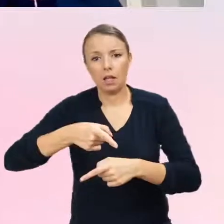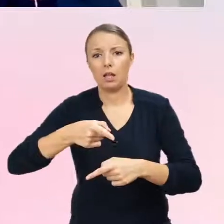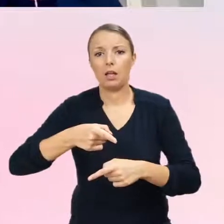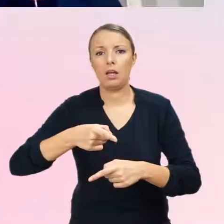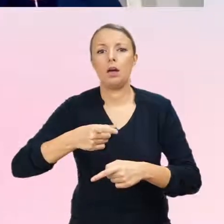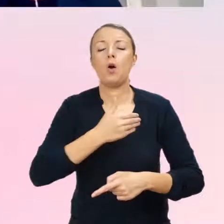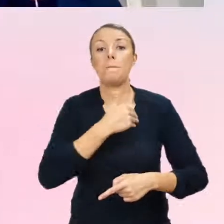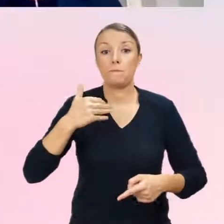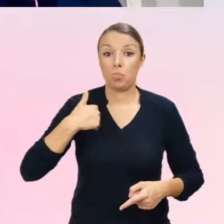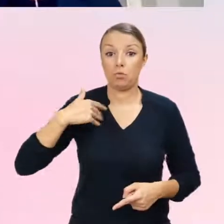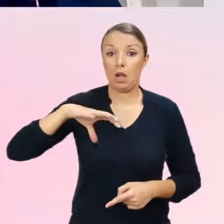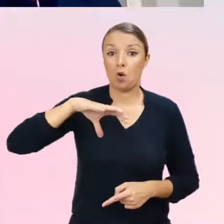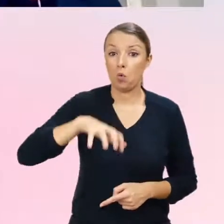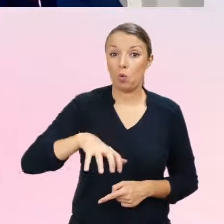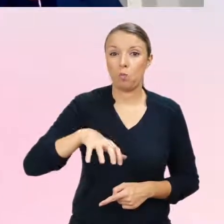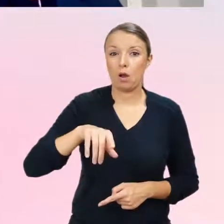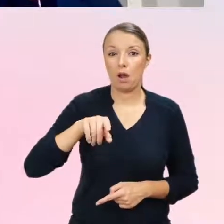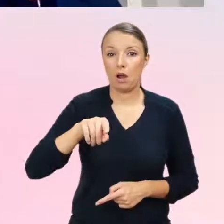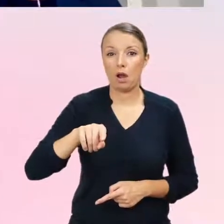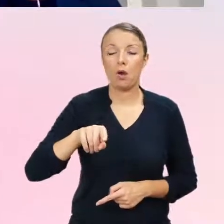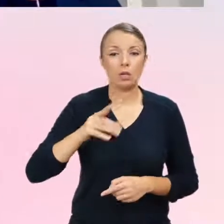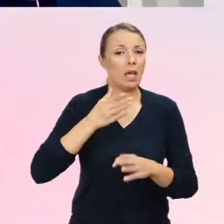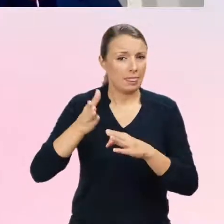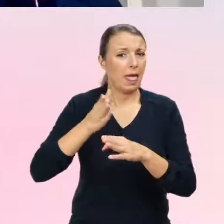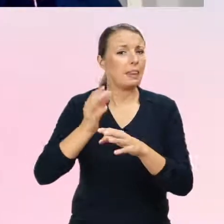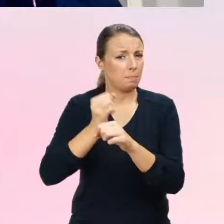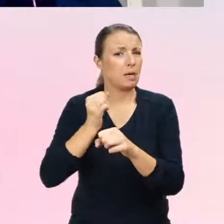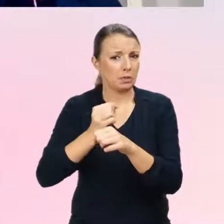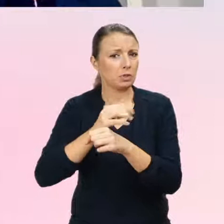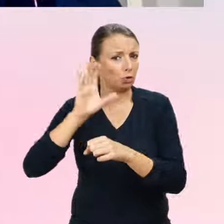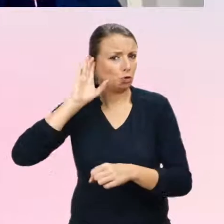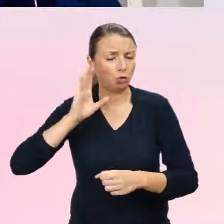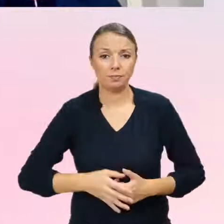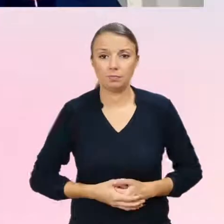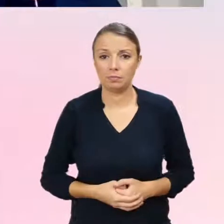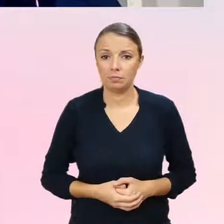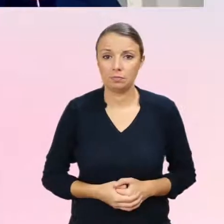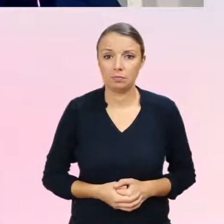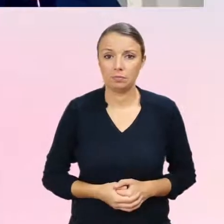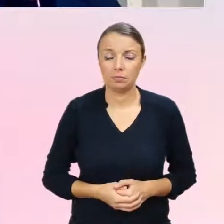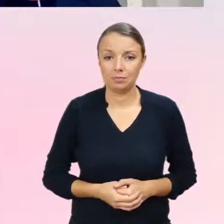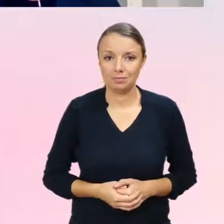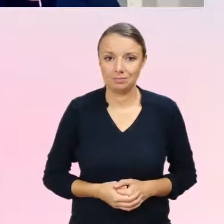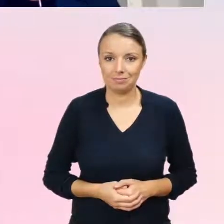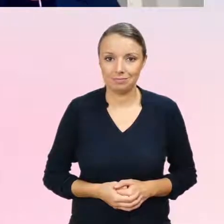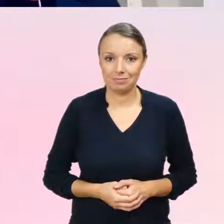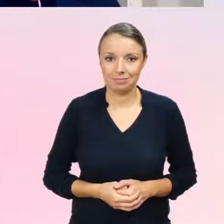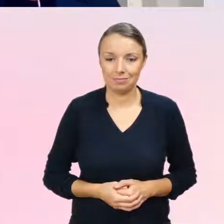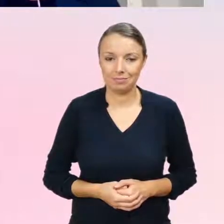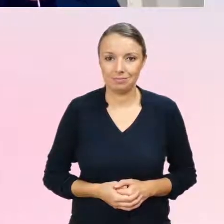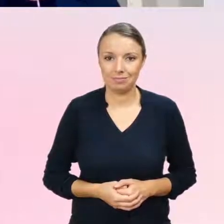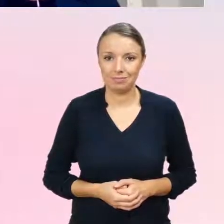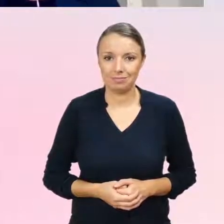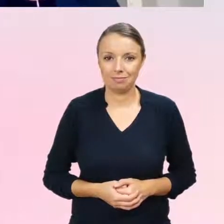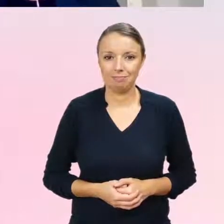polskiej grupy, która cały czas nadal jeszcze pracuje. i pokazuję Państwu tylko